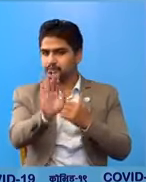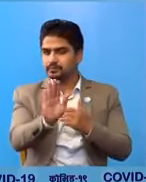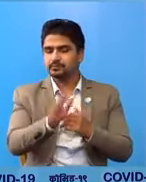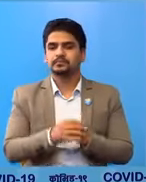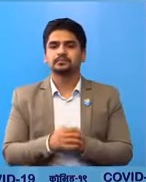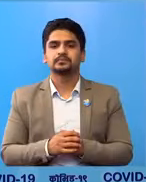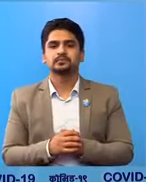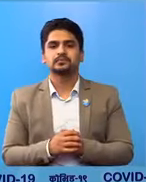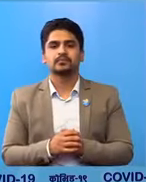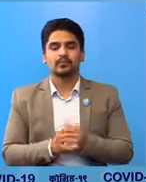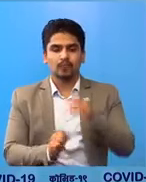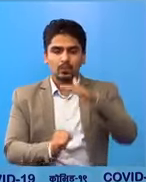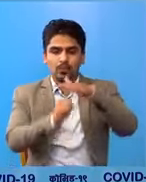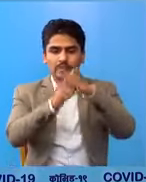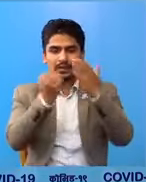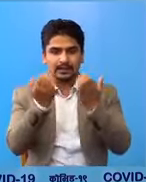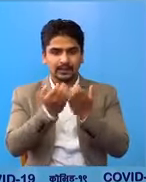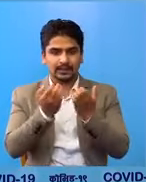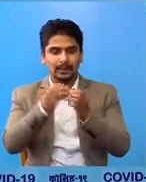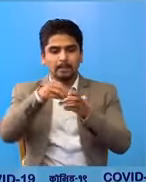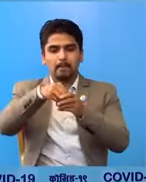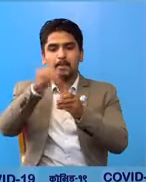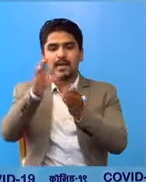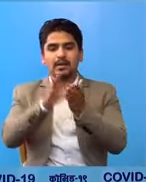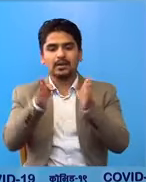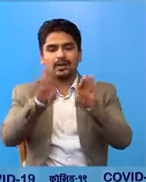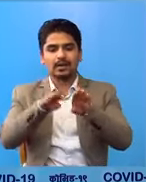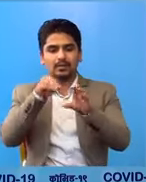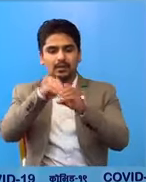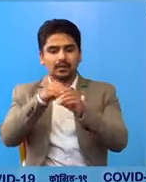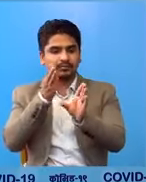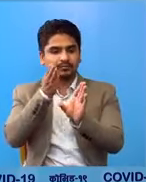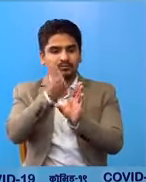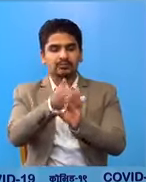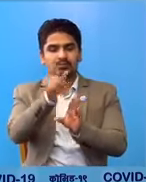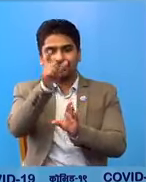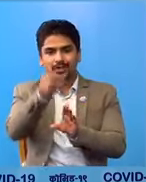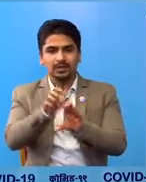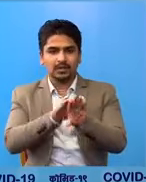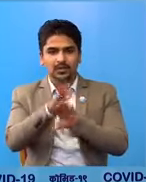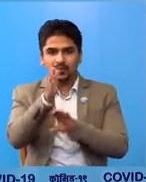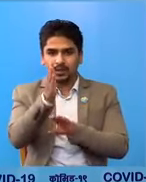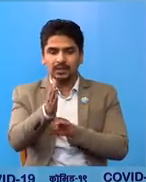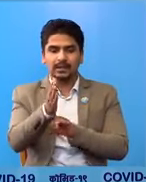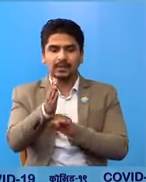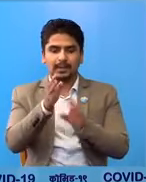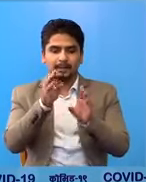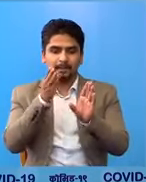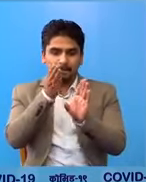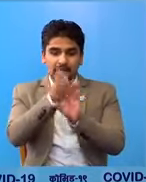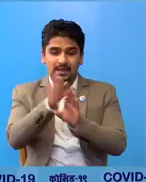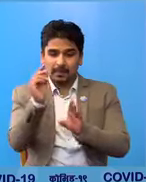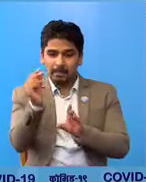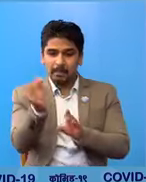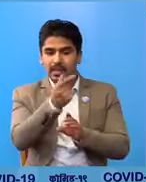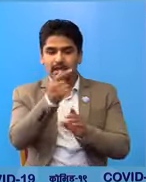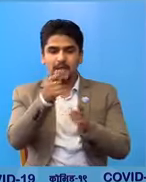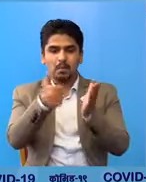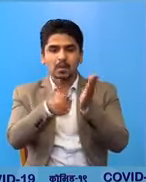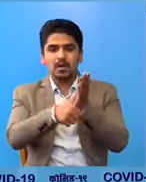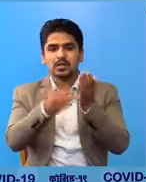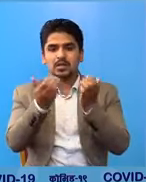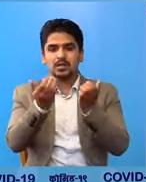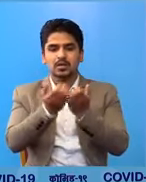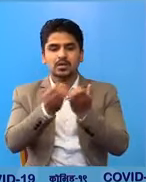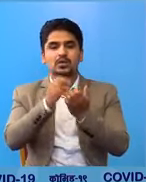छा मुखेगरी बाईरबाट उप्रतका भित्रीने बेक्ती हरूले भित्रीने बित्ति कई परिच्षड